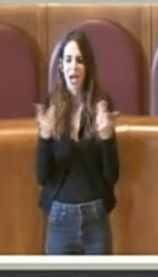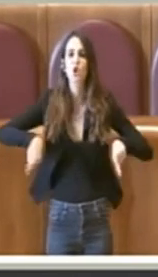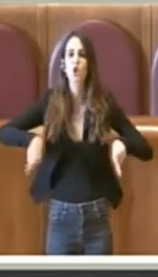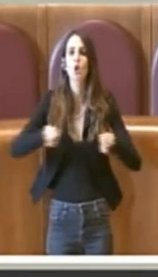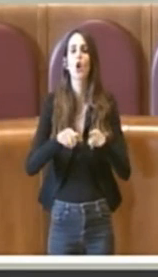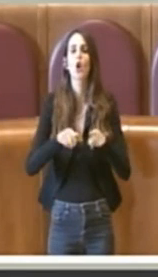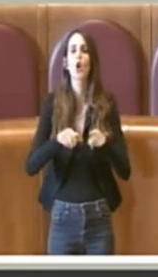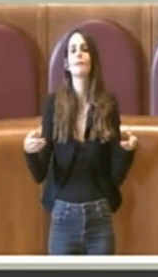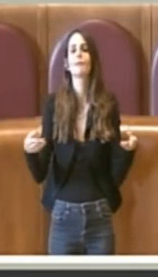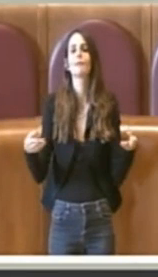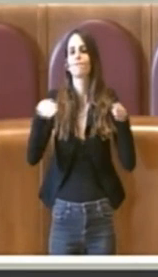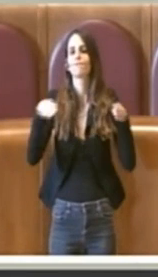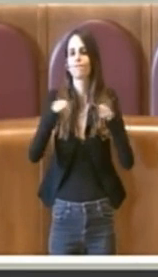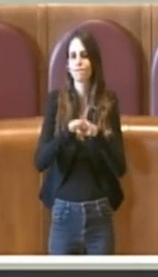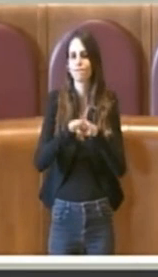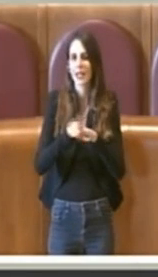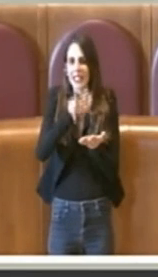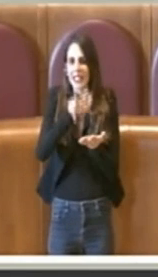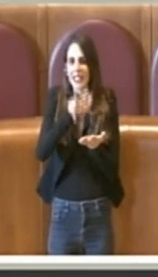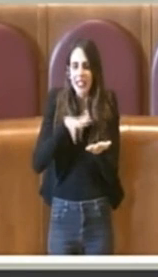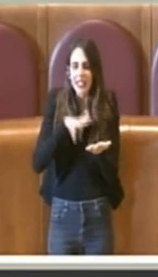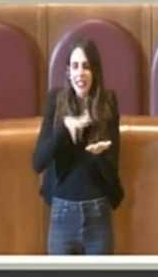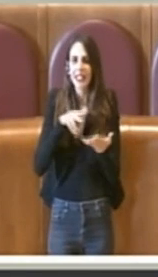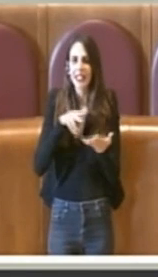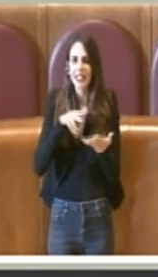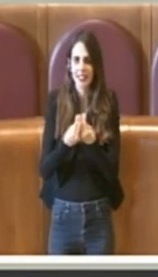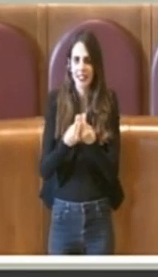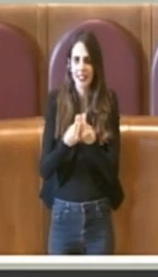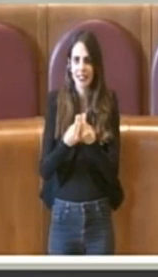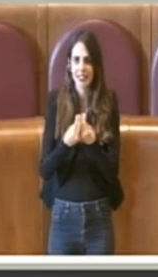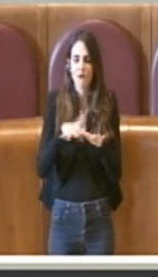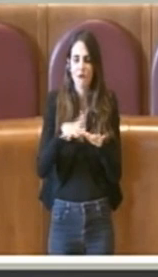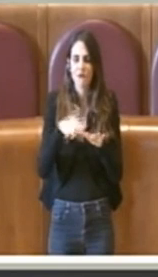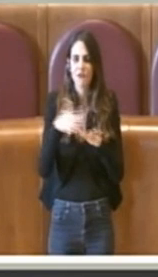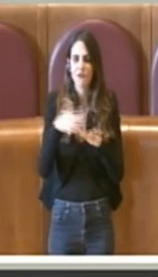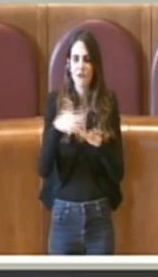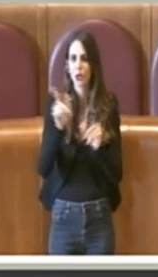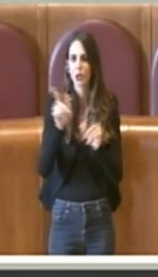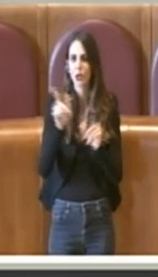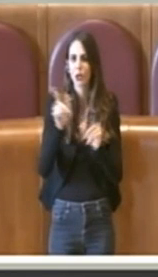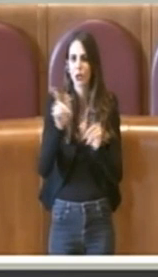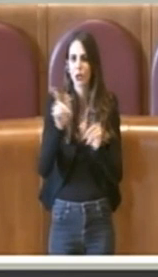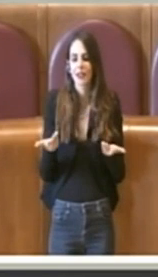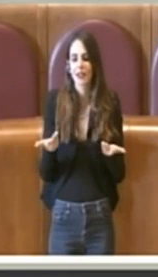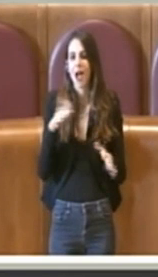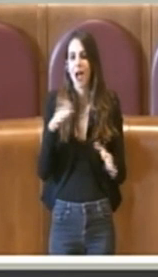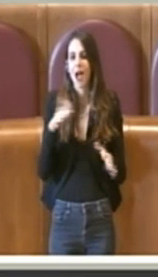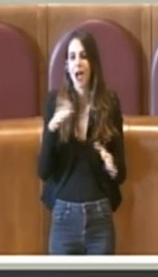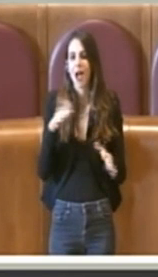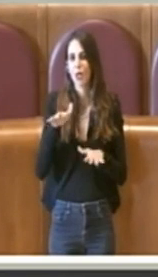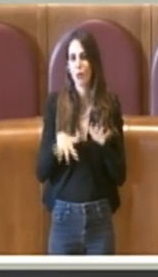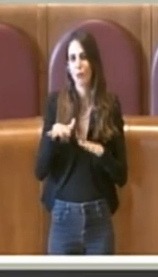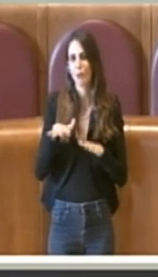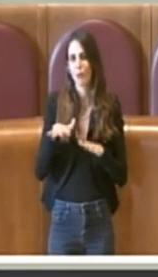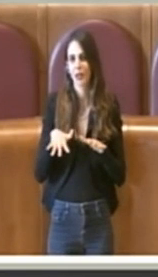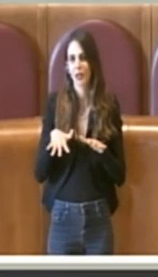riservata, in qualche modo furono noti ai